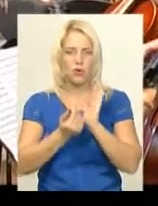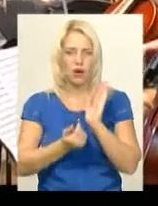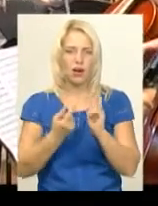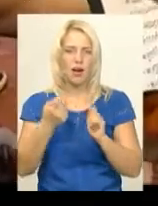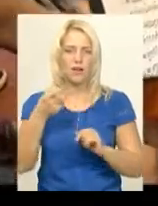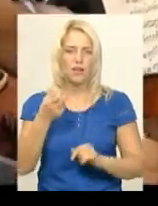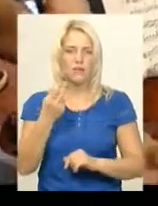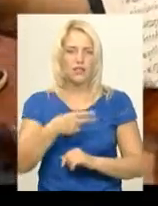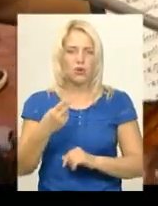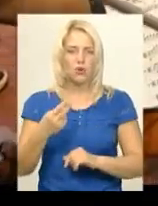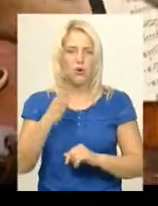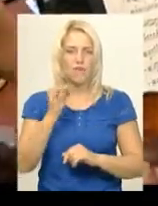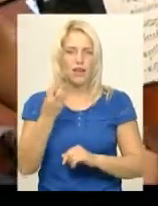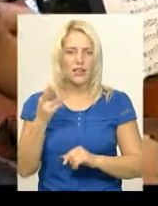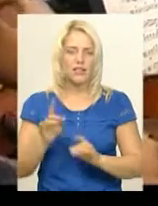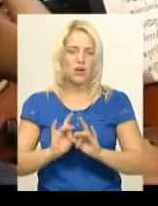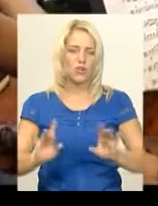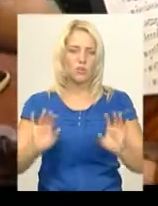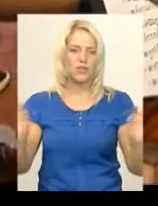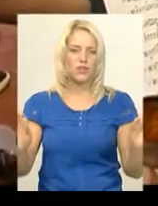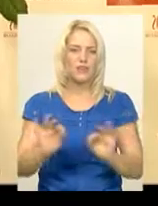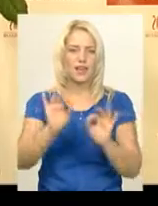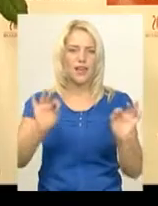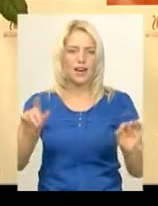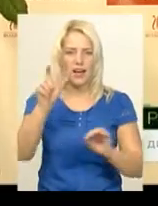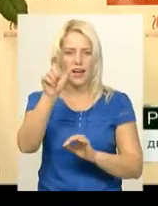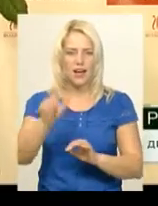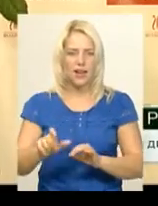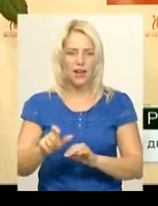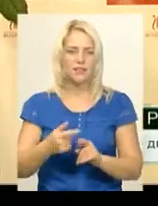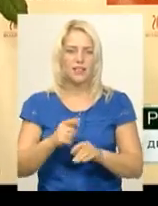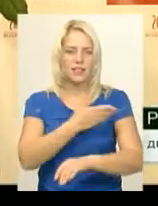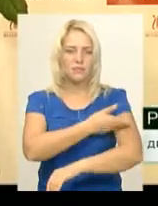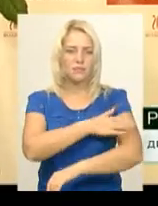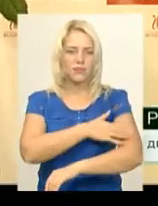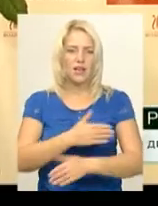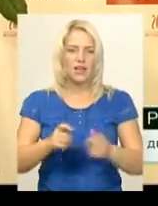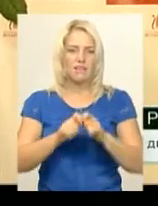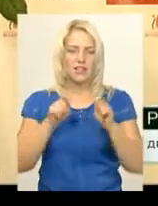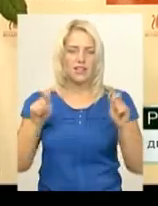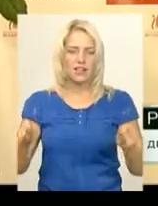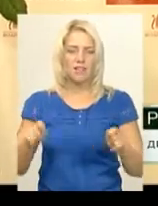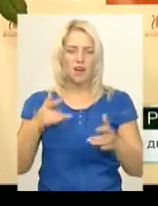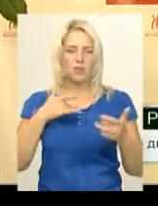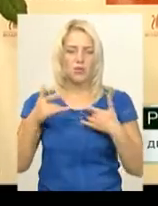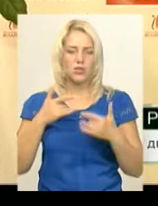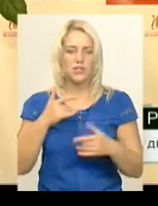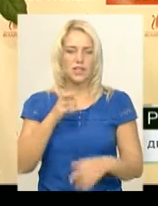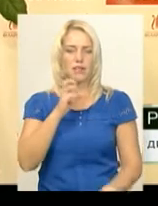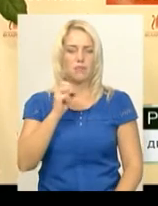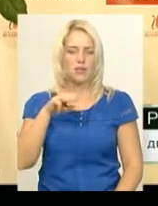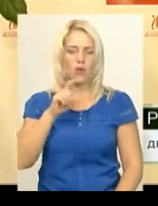вересня, розповів диригент із Варшави Роман Ревакович. Відкриваємо концерт Бетховеном, зарядимо публіку доброю енергією,